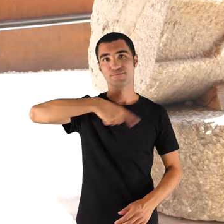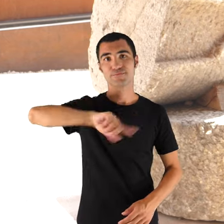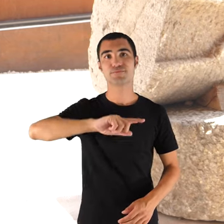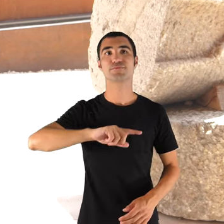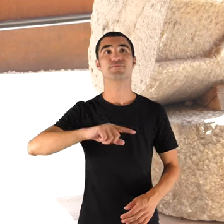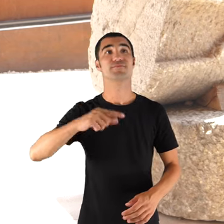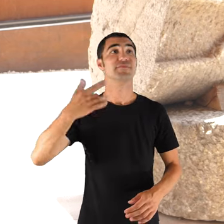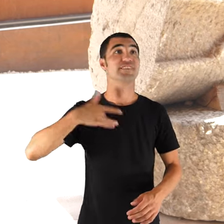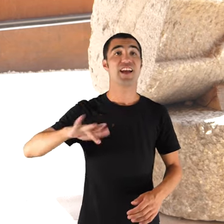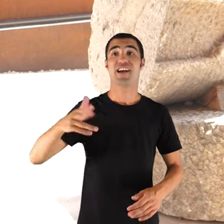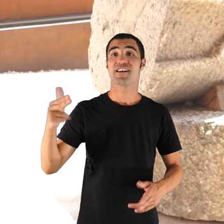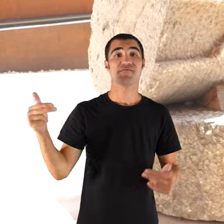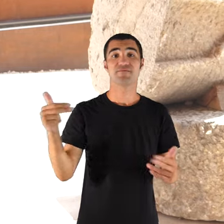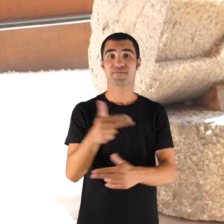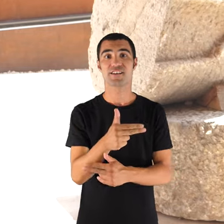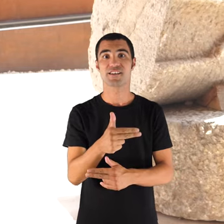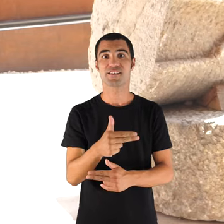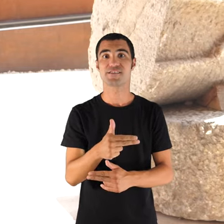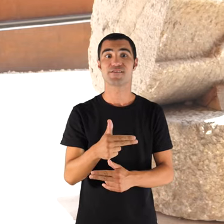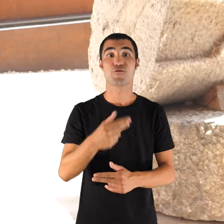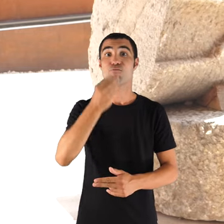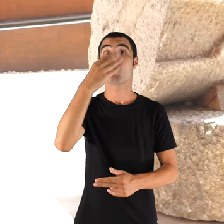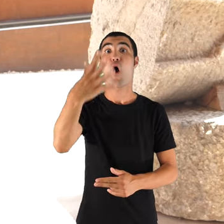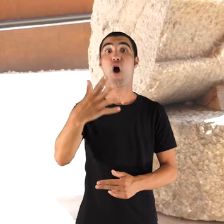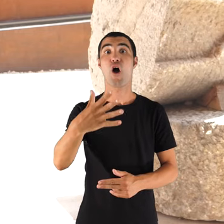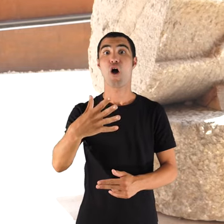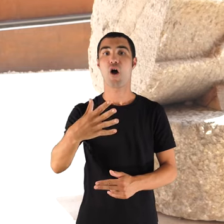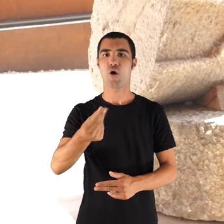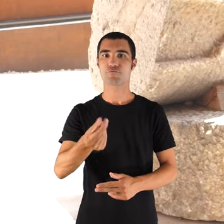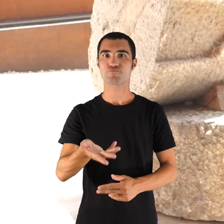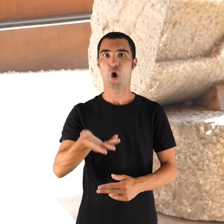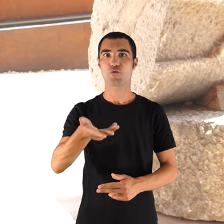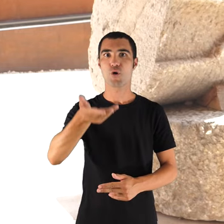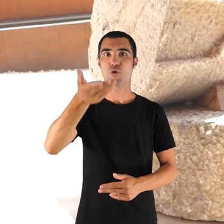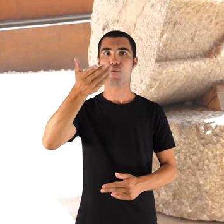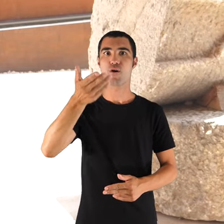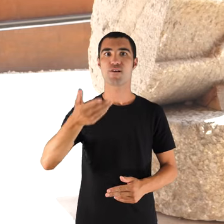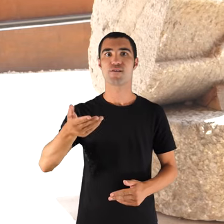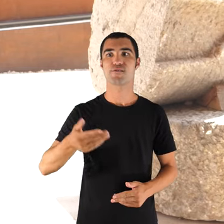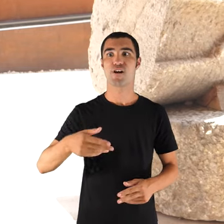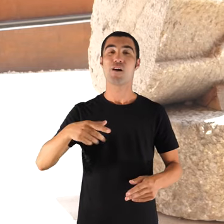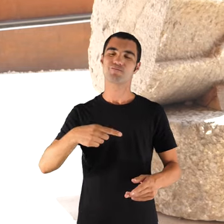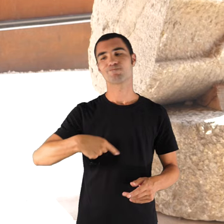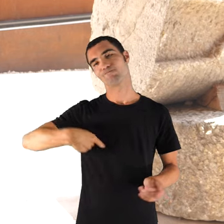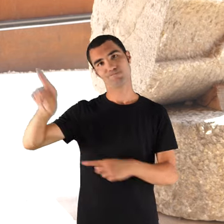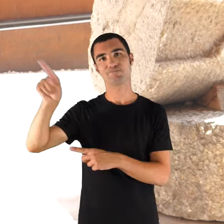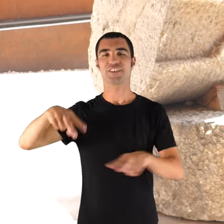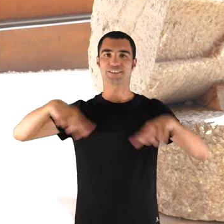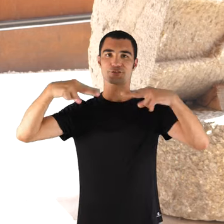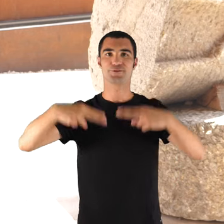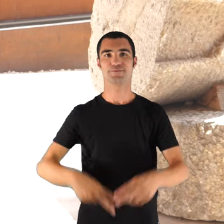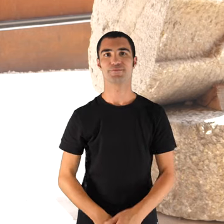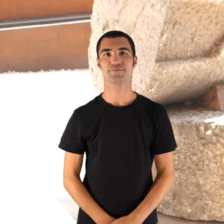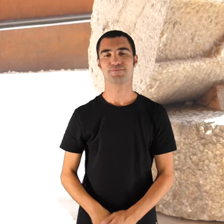ja, ja, el peix, el peix bo, diríem, ja havia agafat un preu encara en els restaurants. O és vera